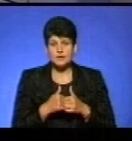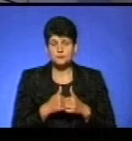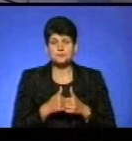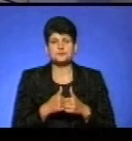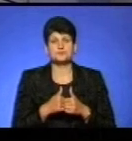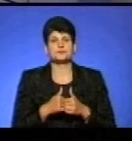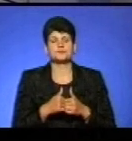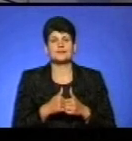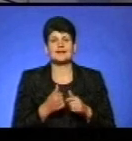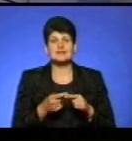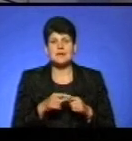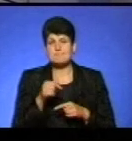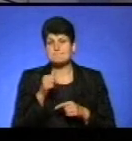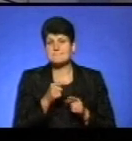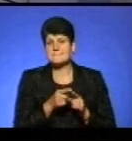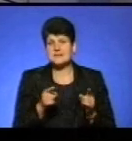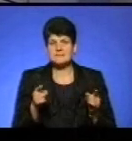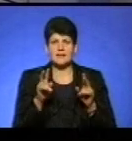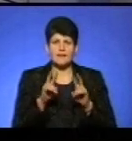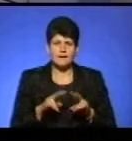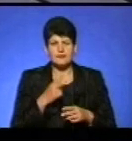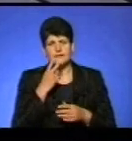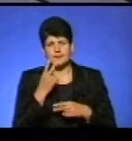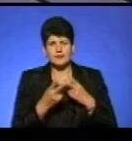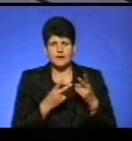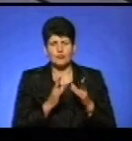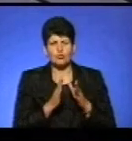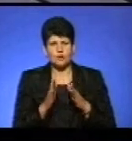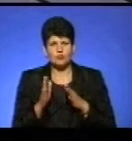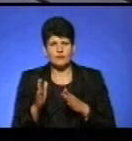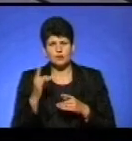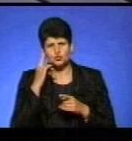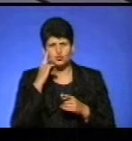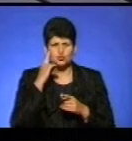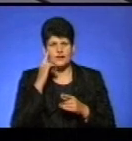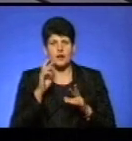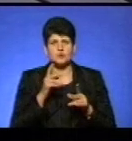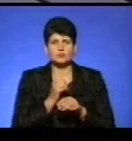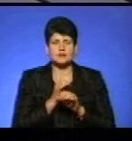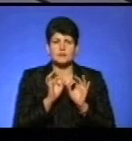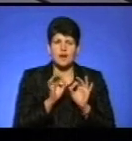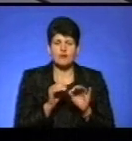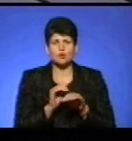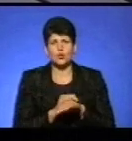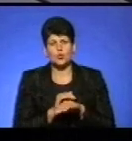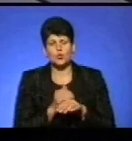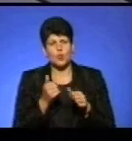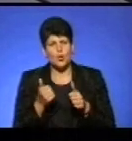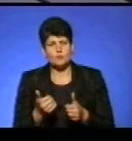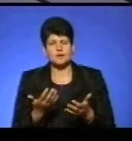Тобто, це місяць, так, ми аналізували, ми дивилися, ми там впорядковували, думали, як зробити правильно, як добре. Тобто,